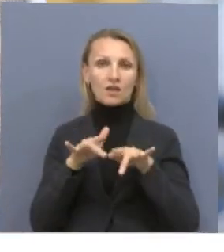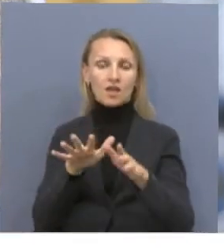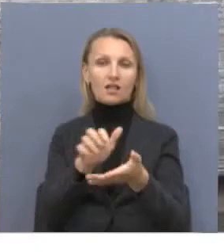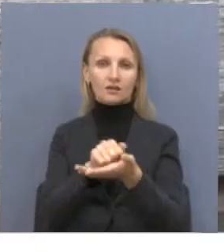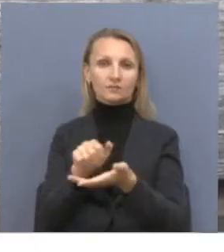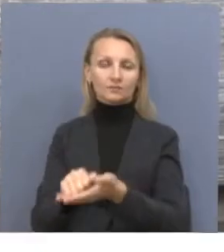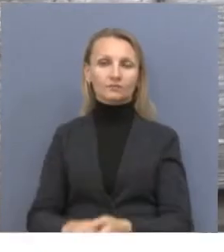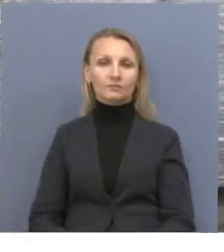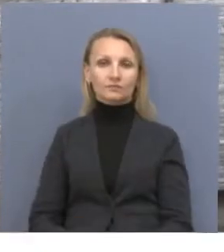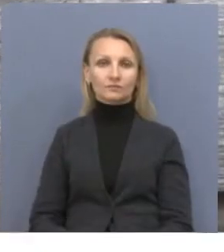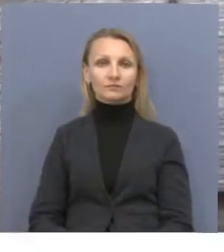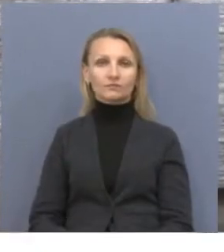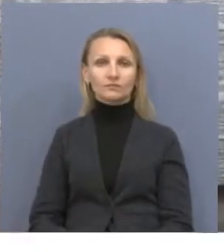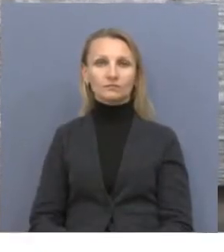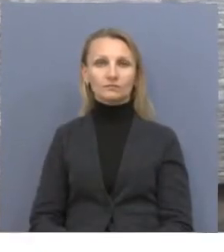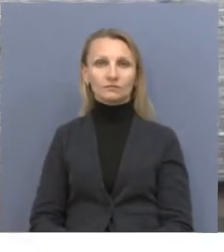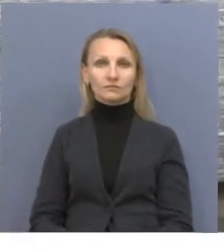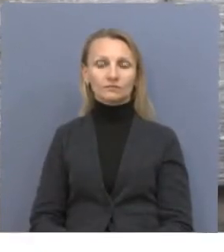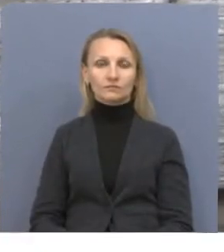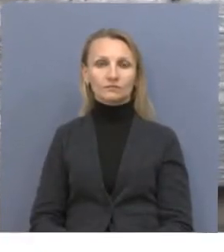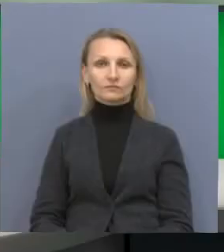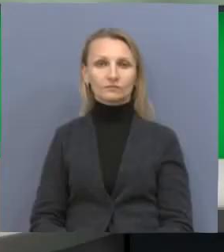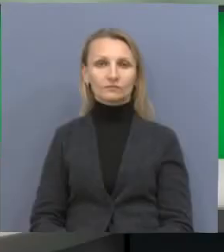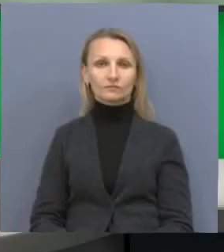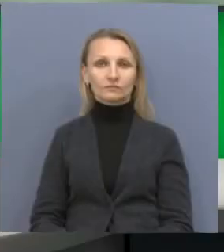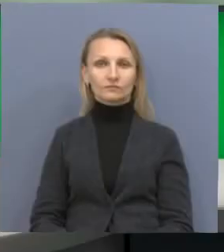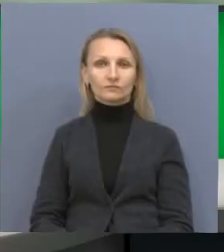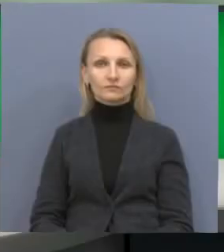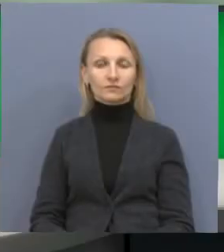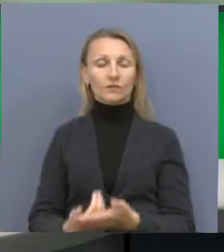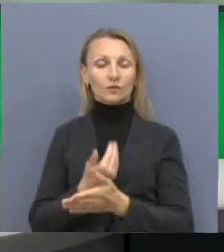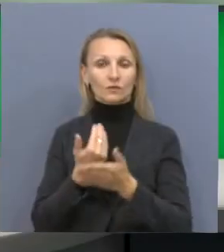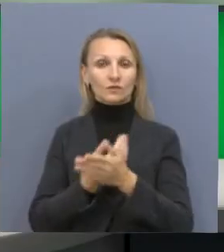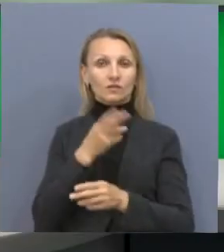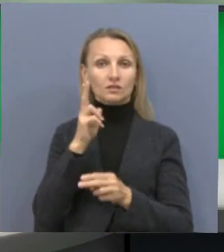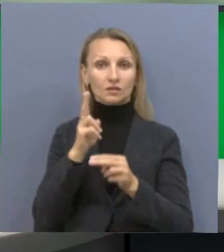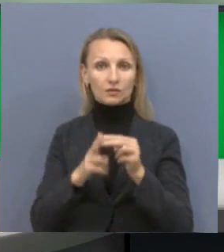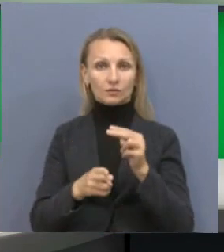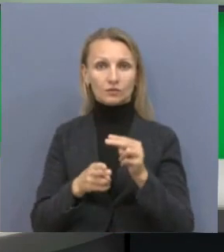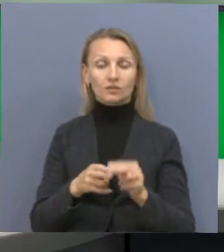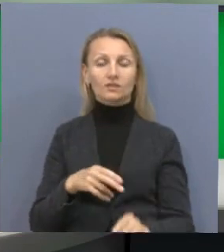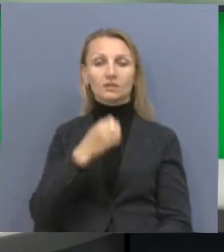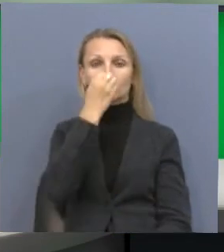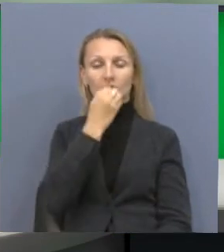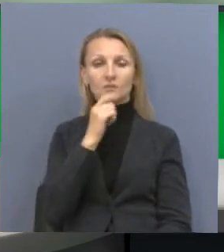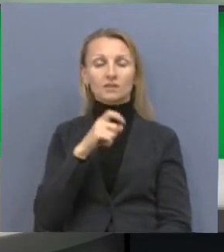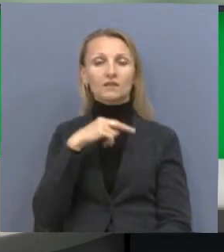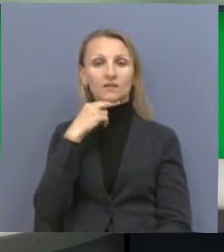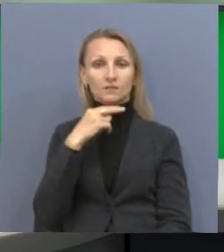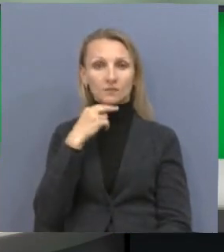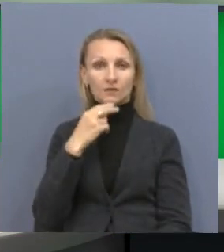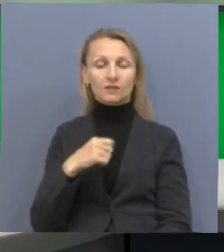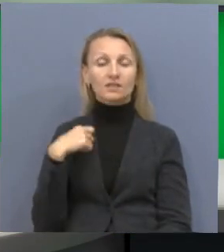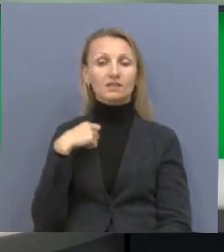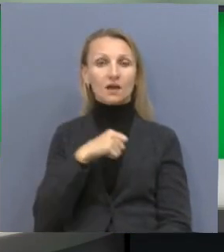Берик Абдульманов, Ермек Махметов, Кукще Акпарат. Это были все новости к данному часу. Я с вами прощаюсь и напоминаю о том, что